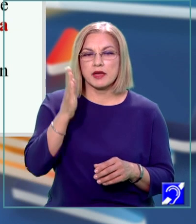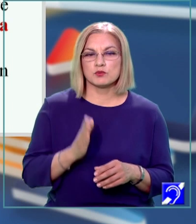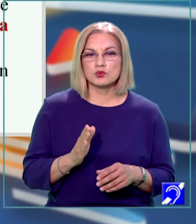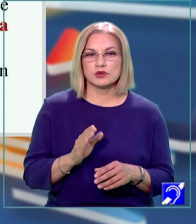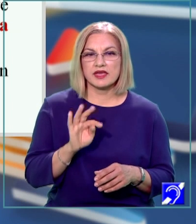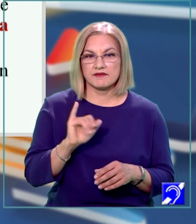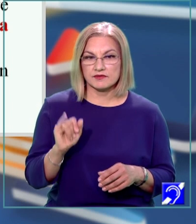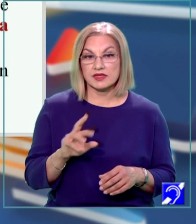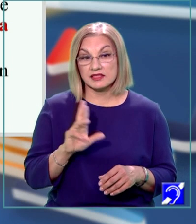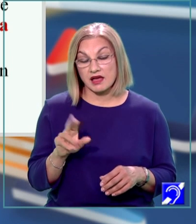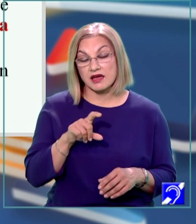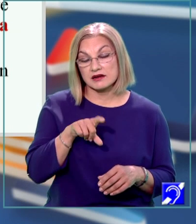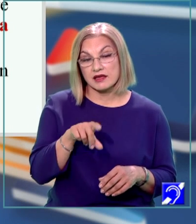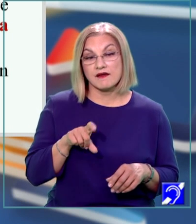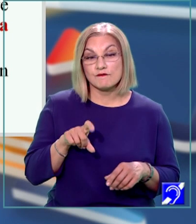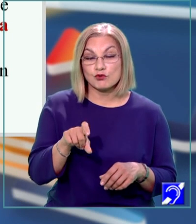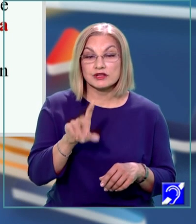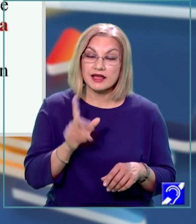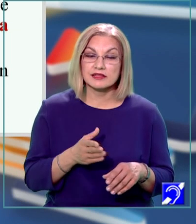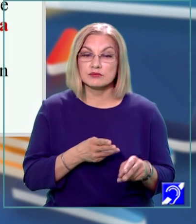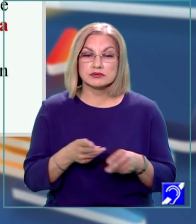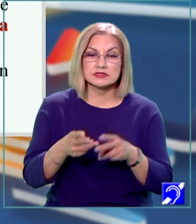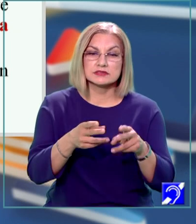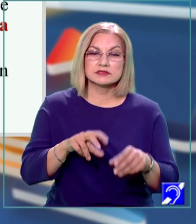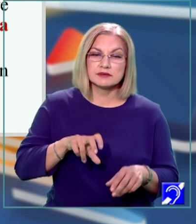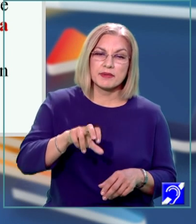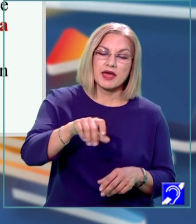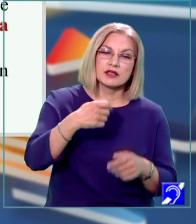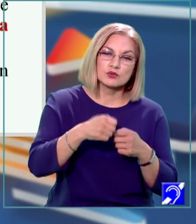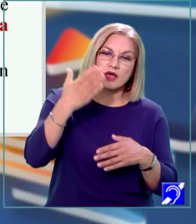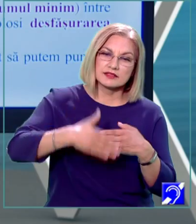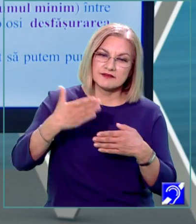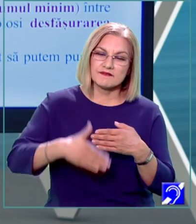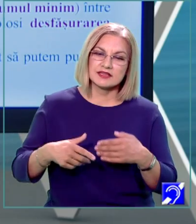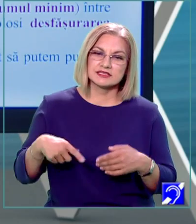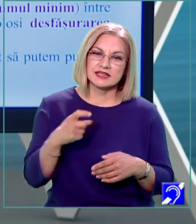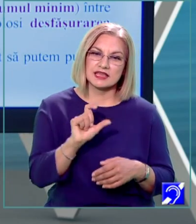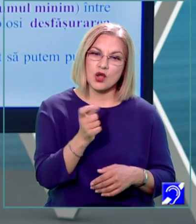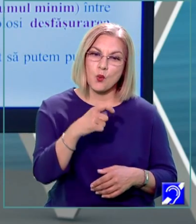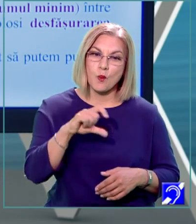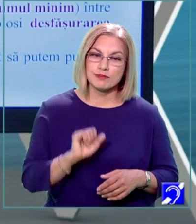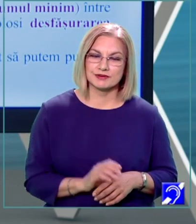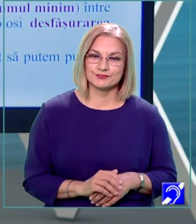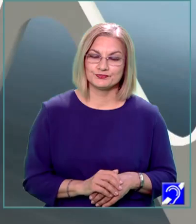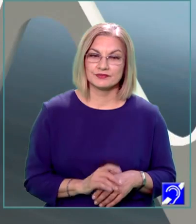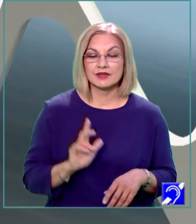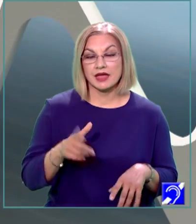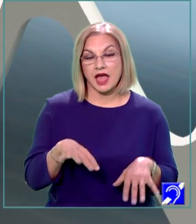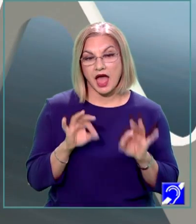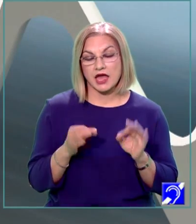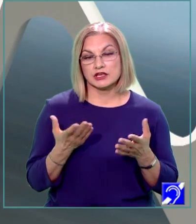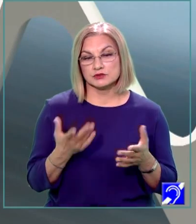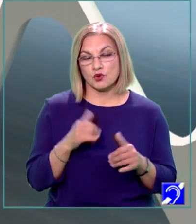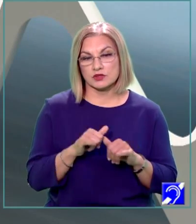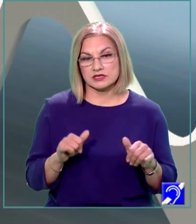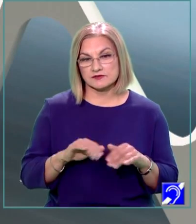furnica trebuie să parcurgă toate fețele laterale ale cubului. Vom alege astfel o desfășurare